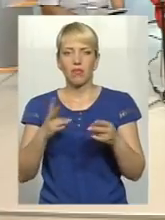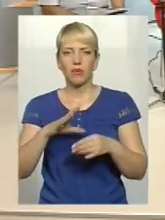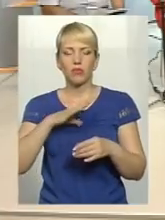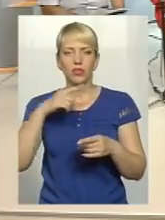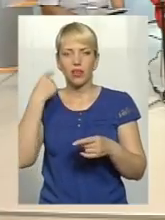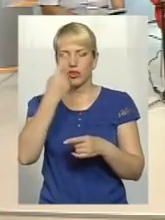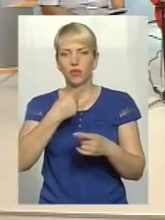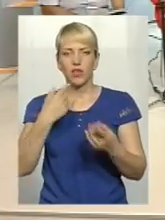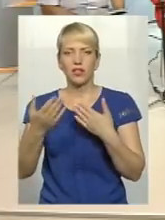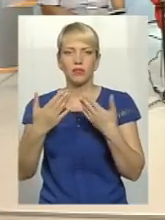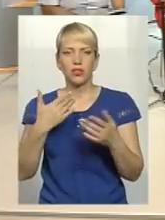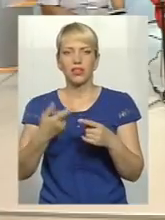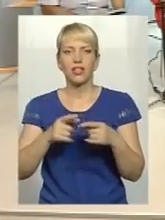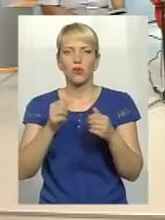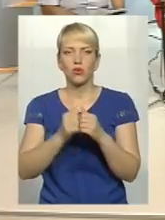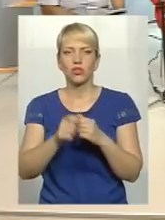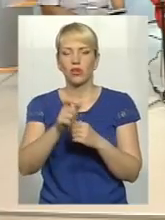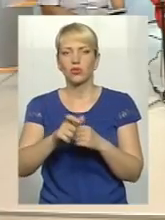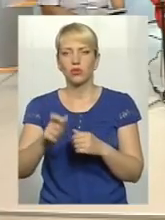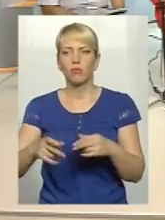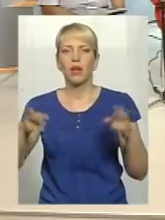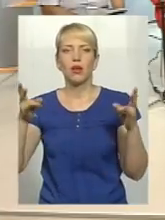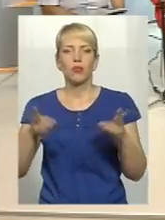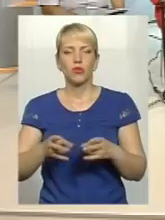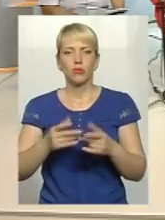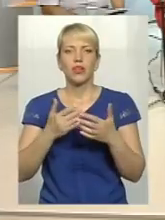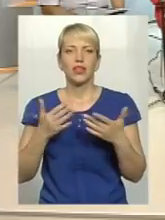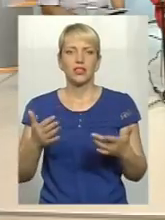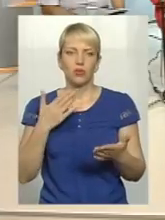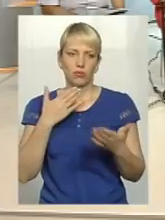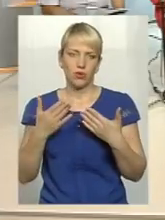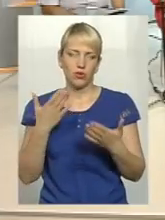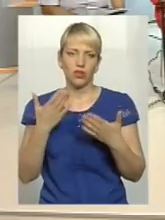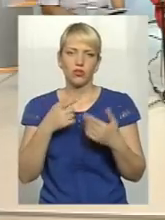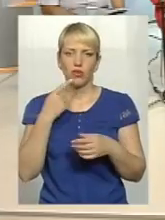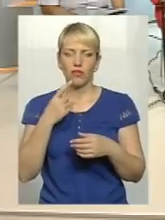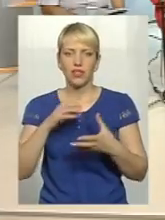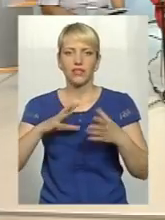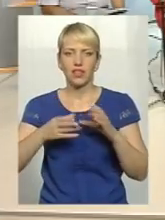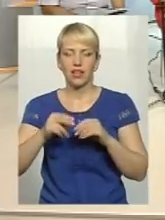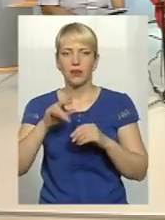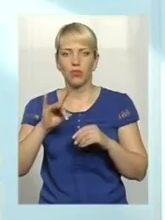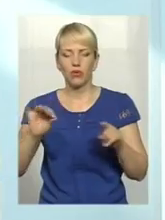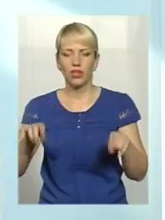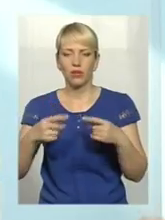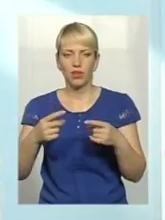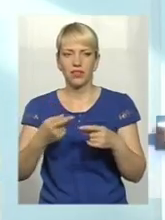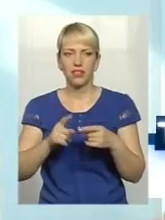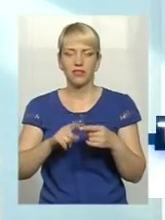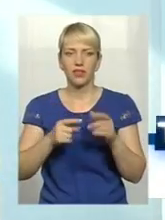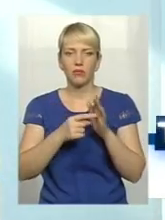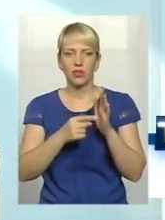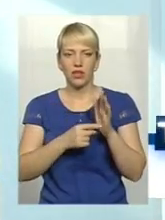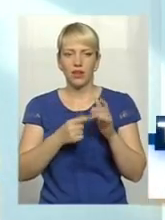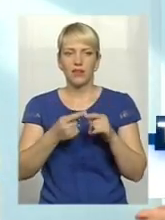кожна особа, вона потребує різного підходу. Якщо ми говоримо взагалі за реабілітацію, вона поділяється, так, ми